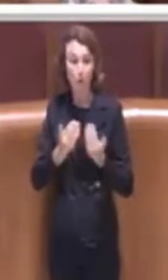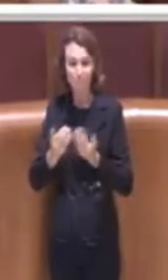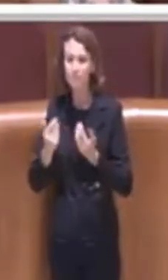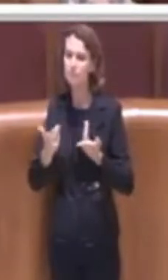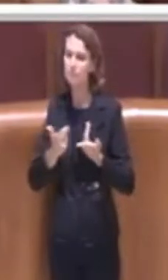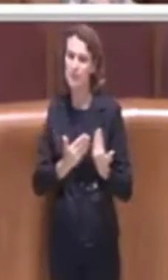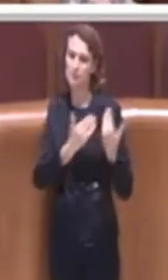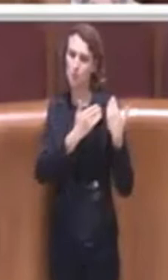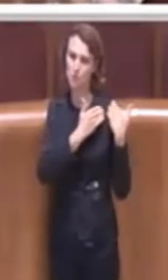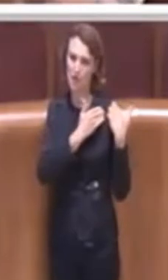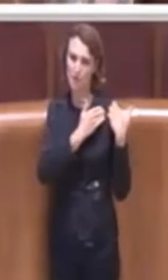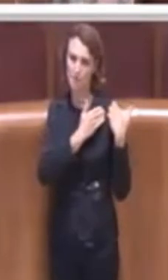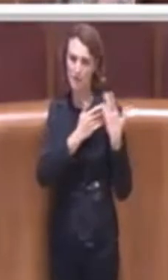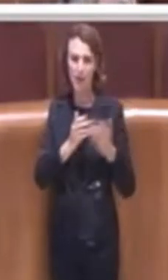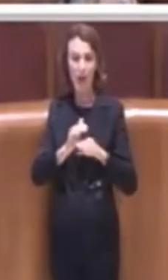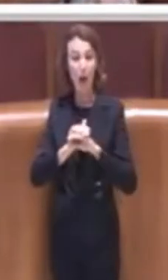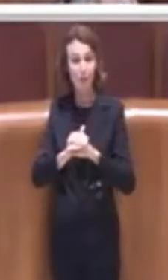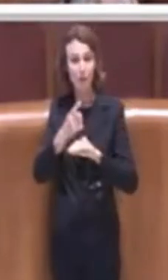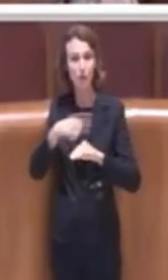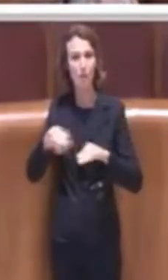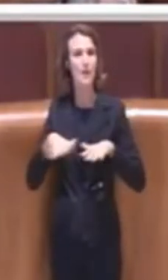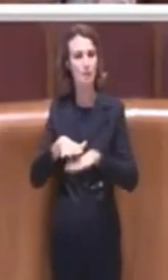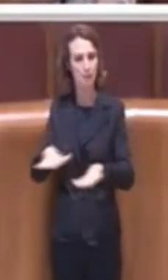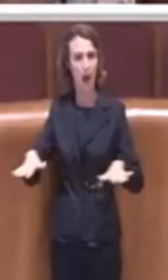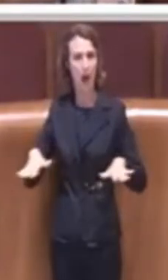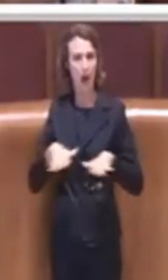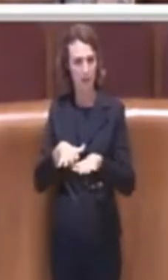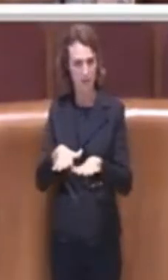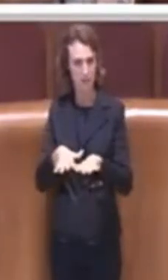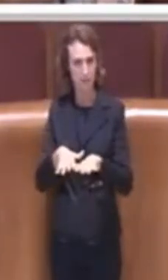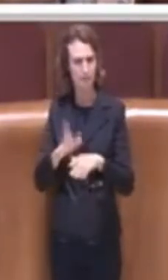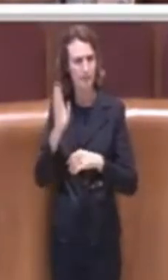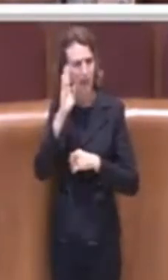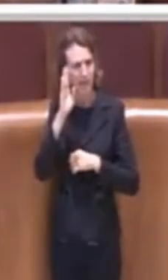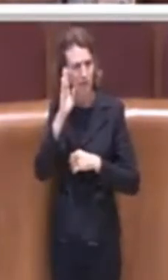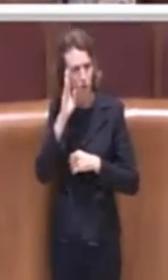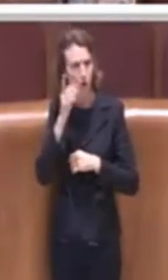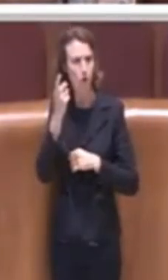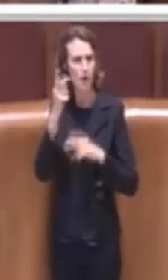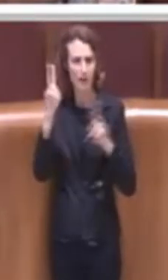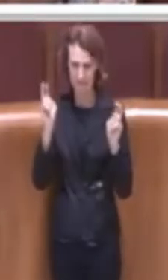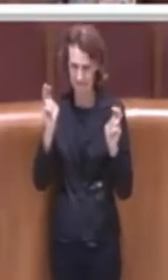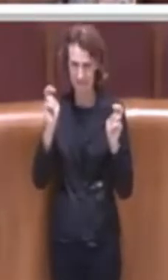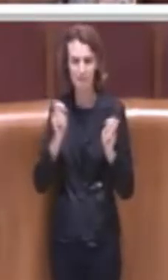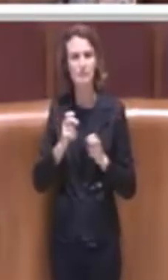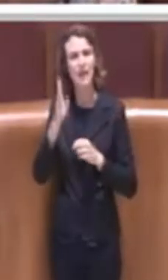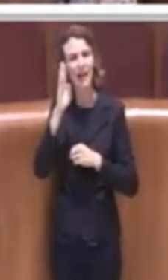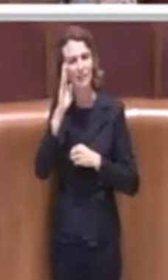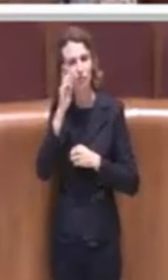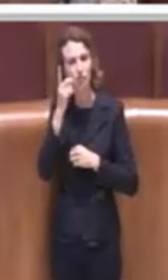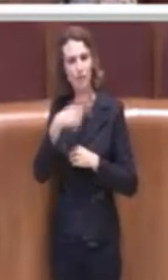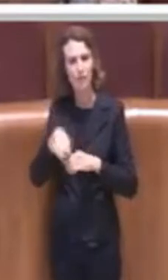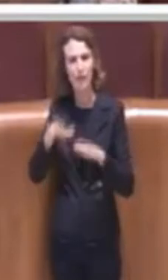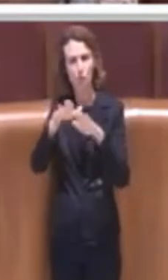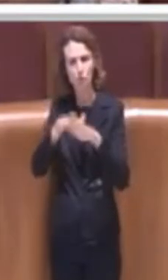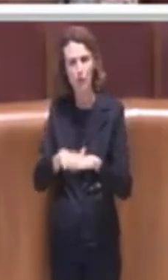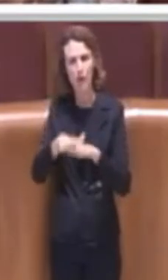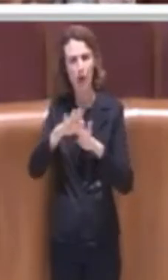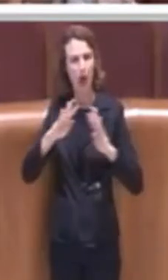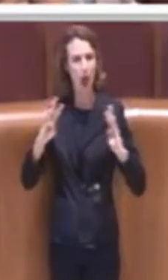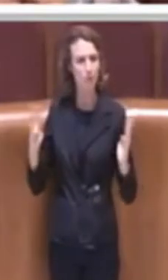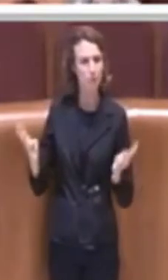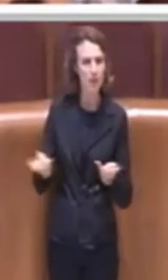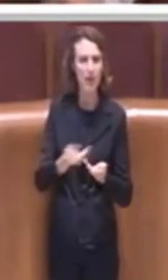L'attenzione alla conservazione e alla tutela dell'ambiente si concretizza con piccoli